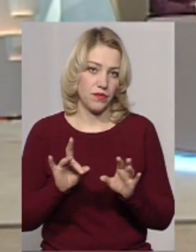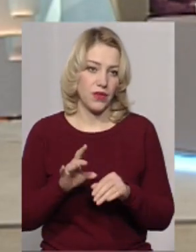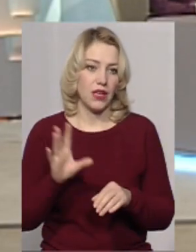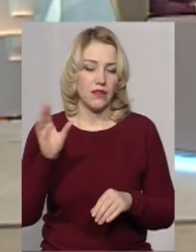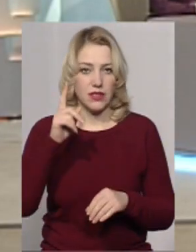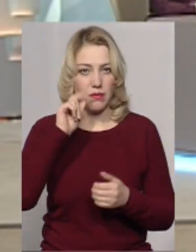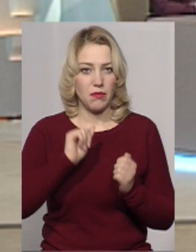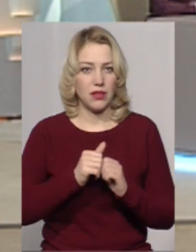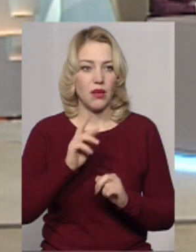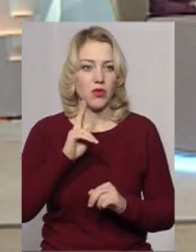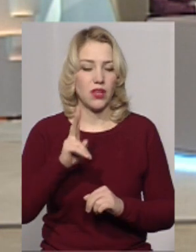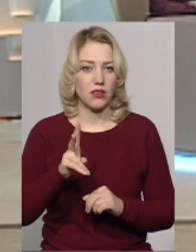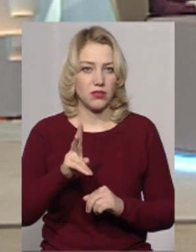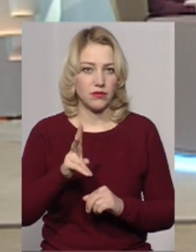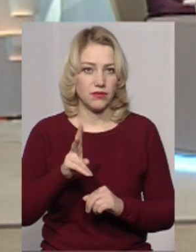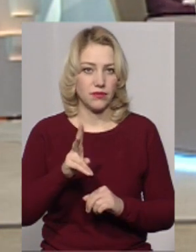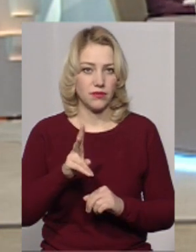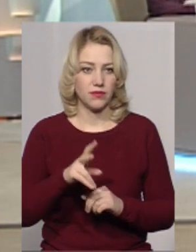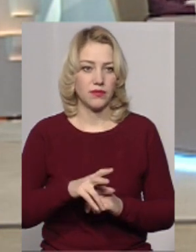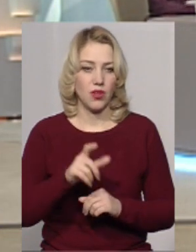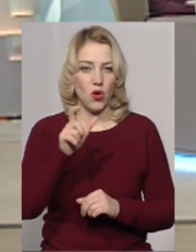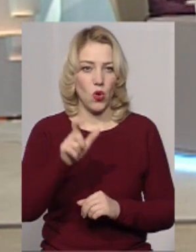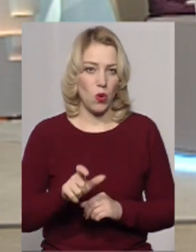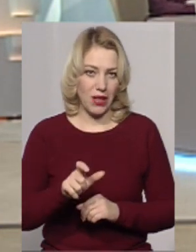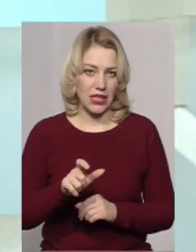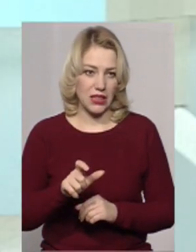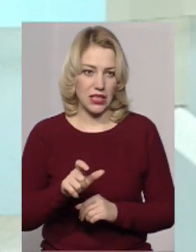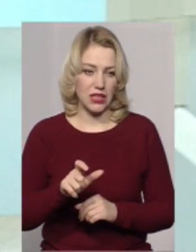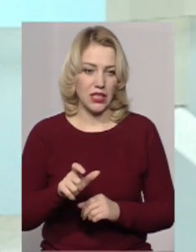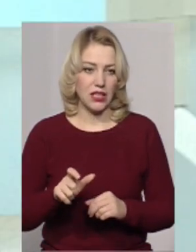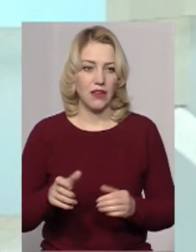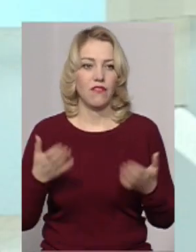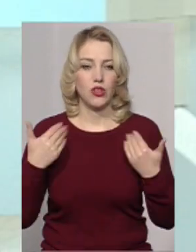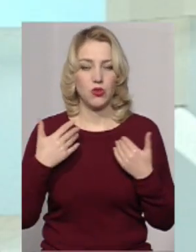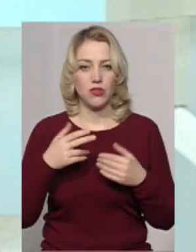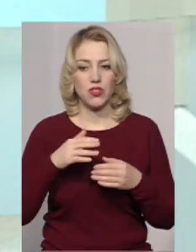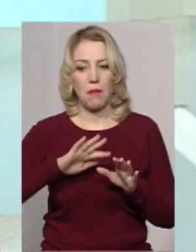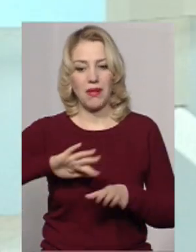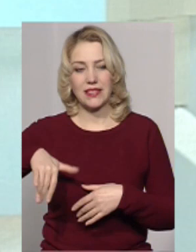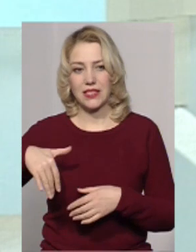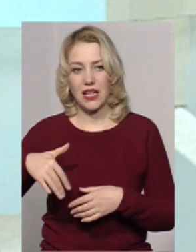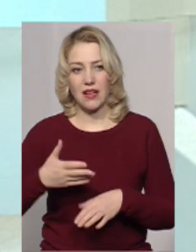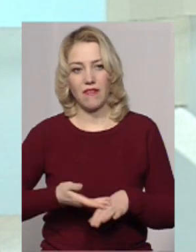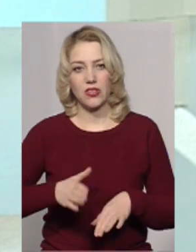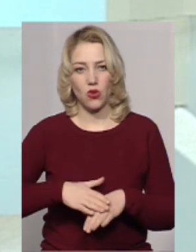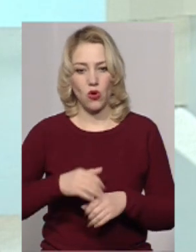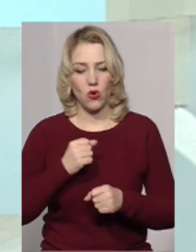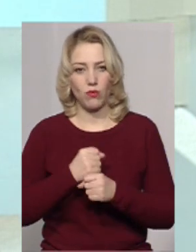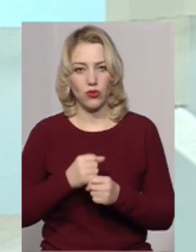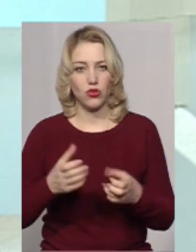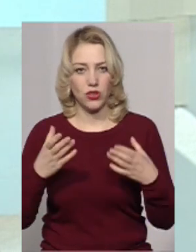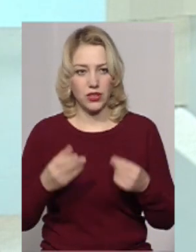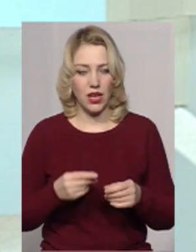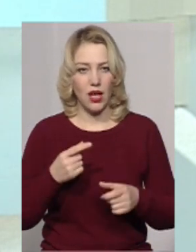Всі пам'ятаємо, як громадянин, відпочивши після, скажімо, тяжкого робочого дня,